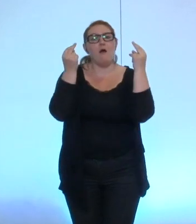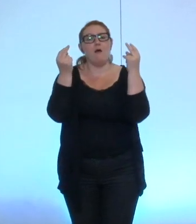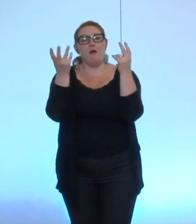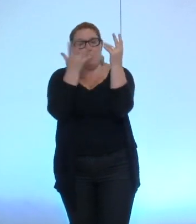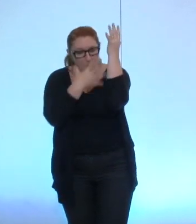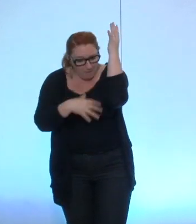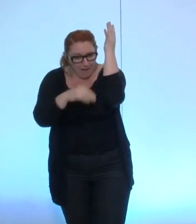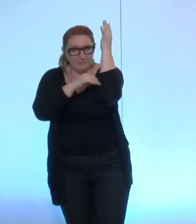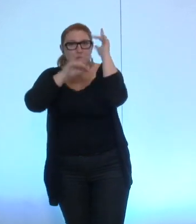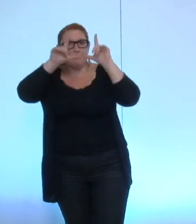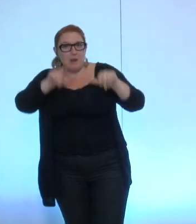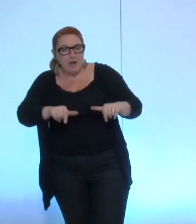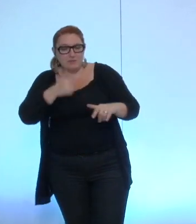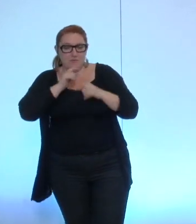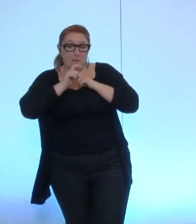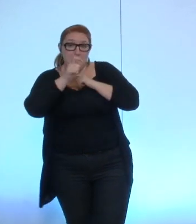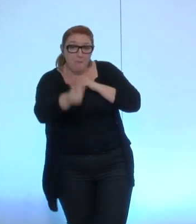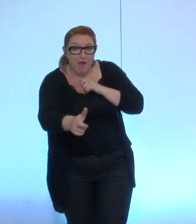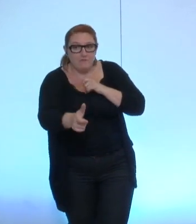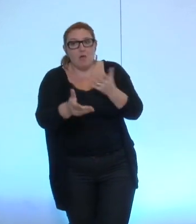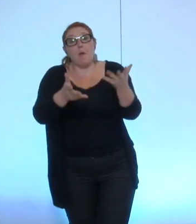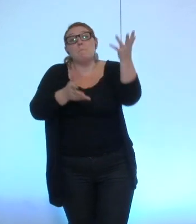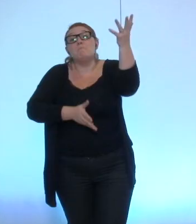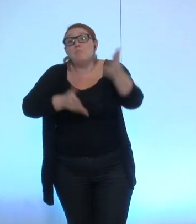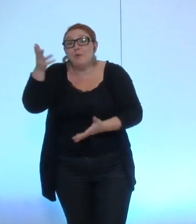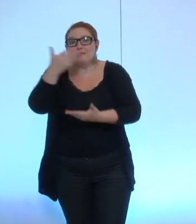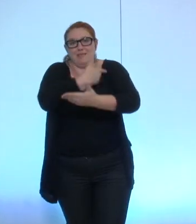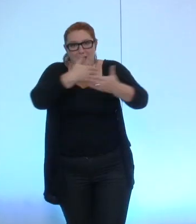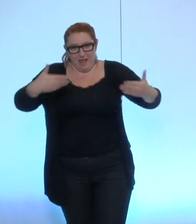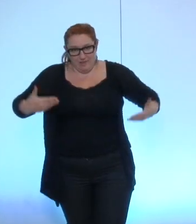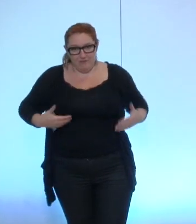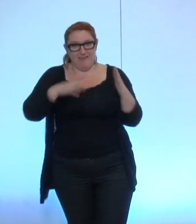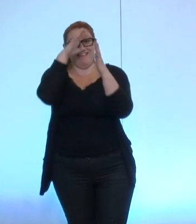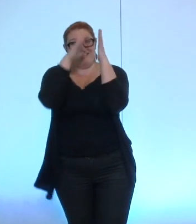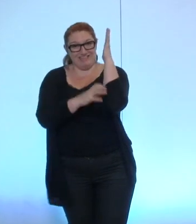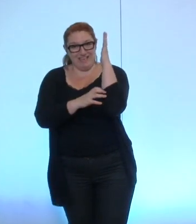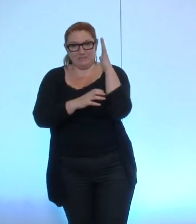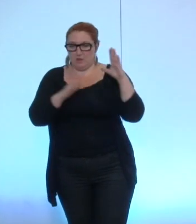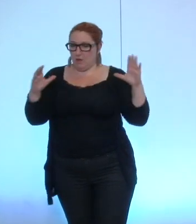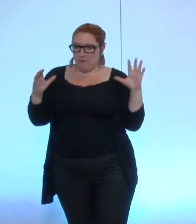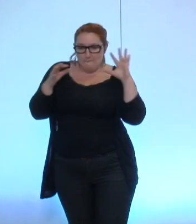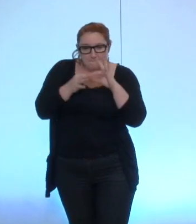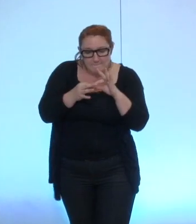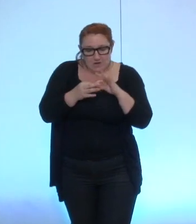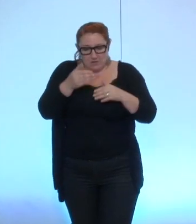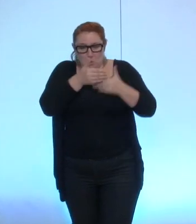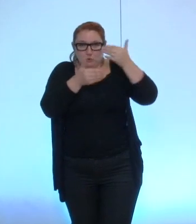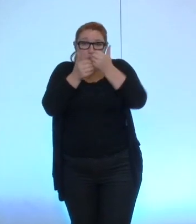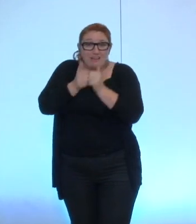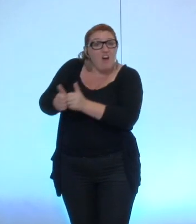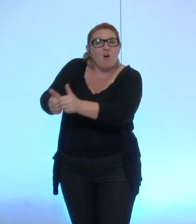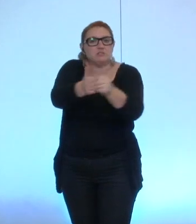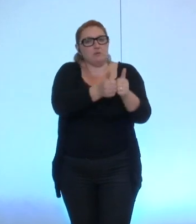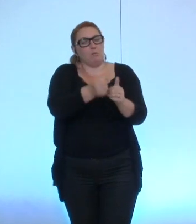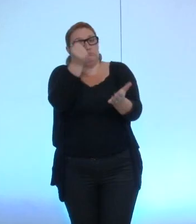'amendements et que donc à l'issue peut-être nous arrivions à un texte co-construit et cela au